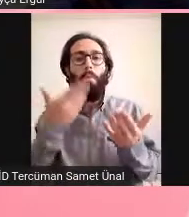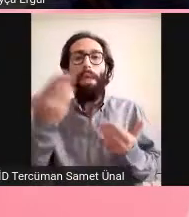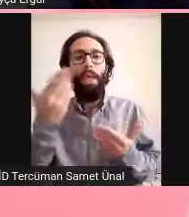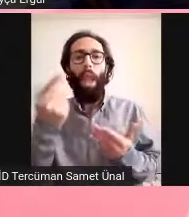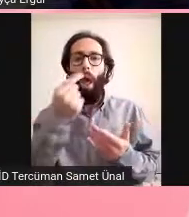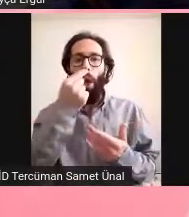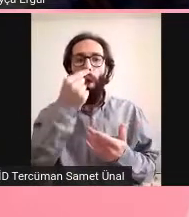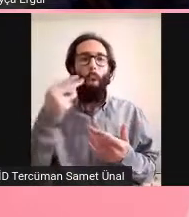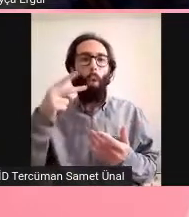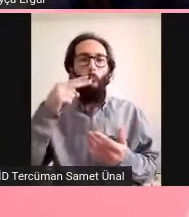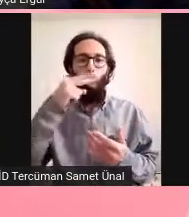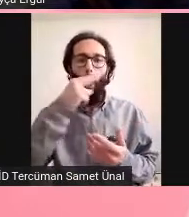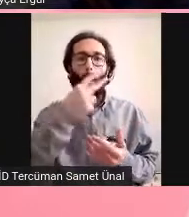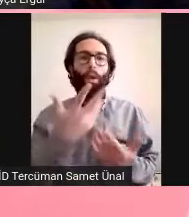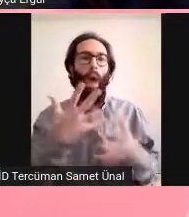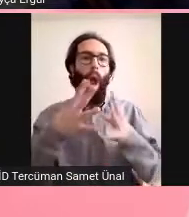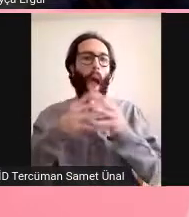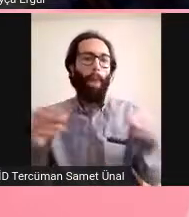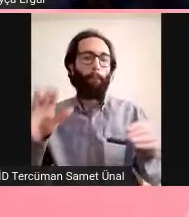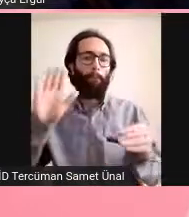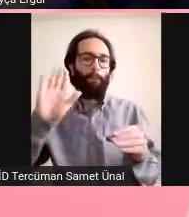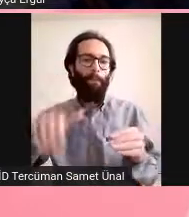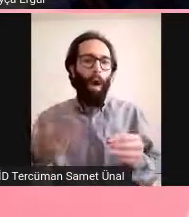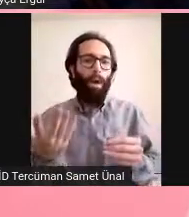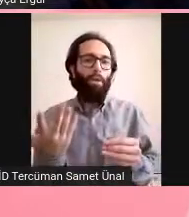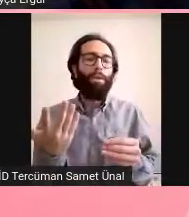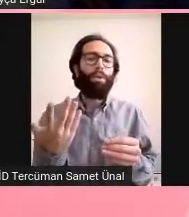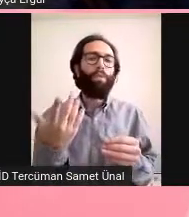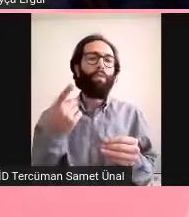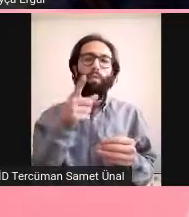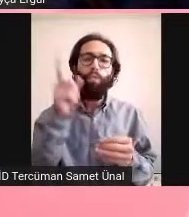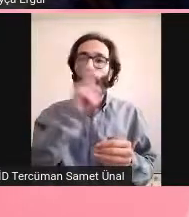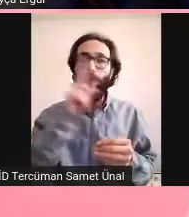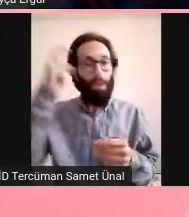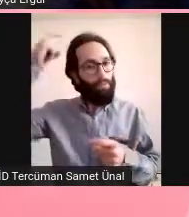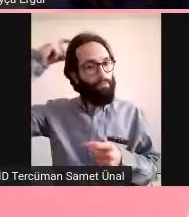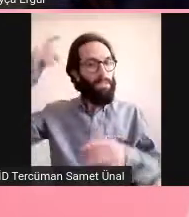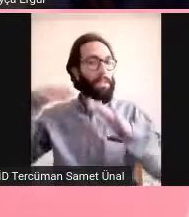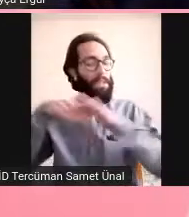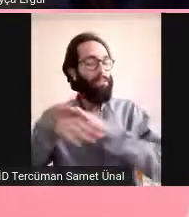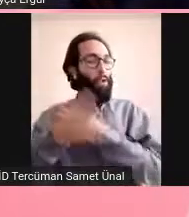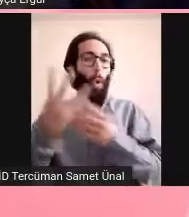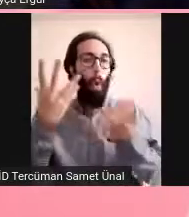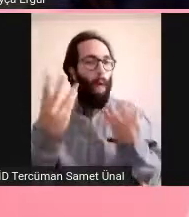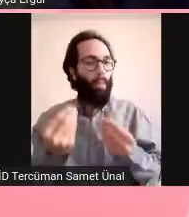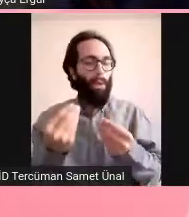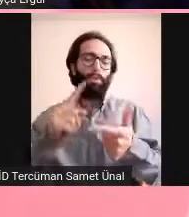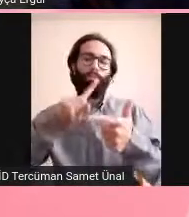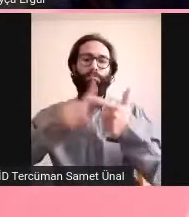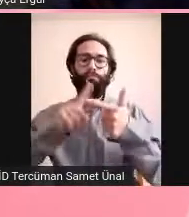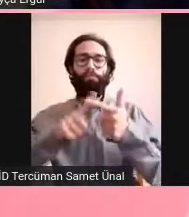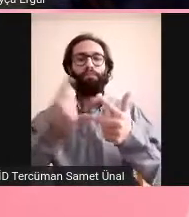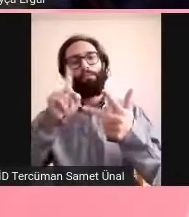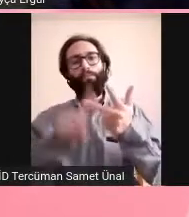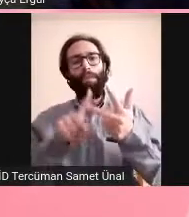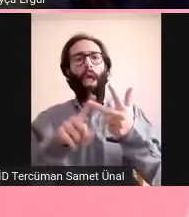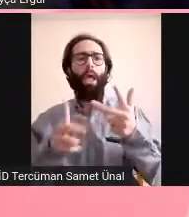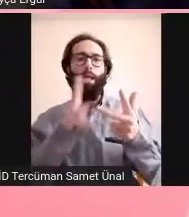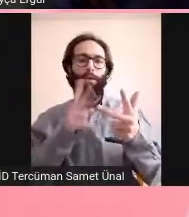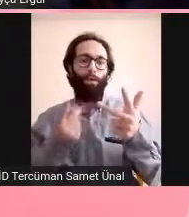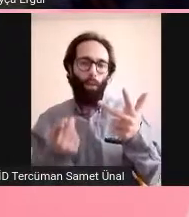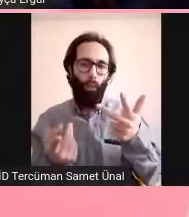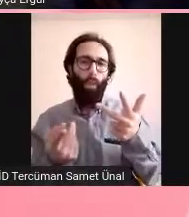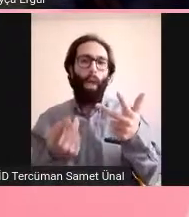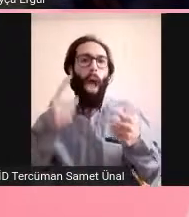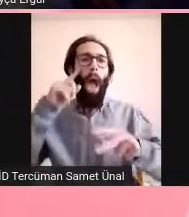nöronlarından en azından şüpheleniliyor enfekte olduğundan. En son olarak da araştırma araçlarından